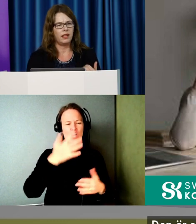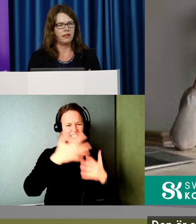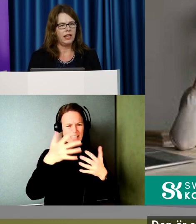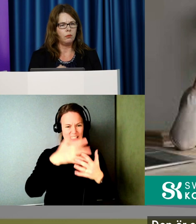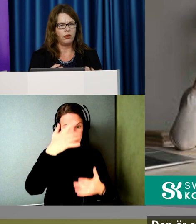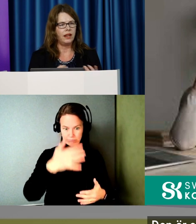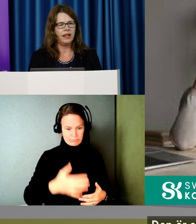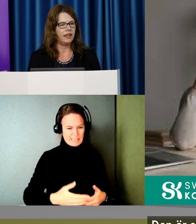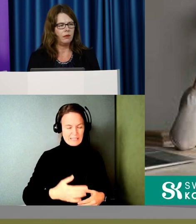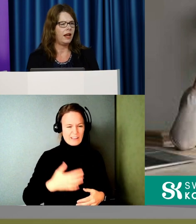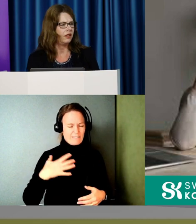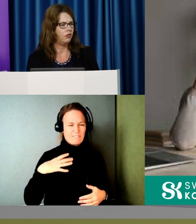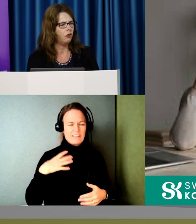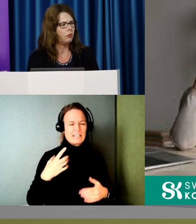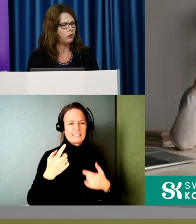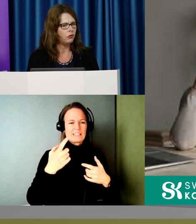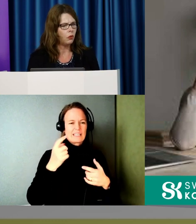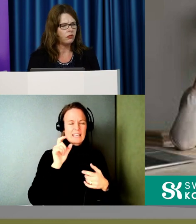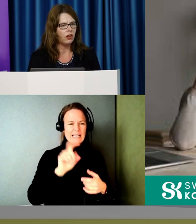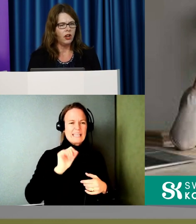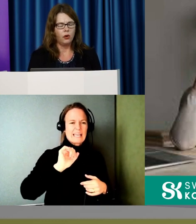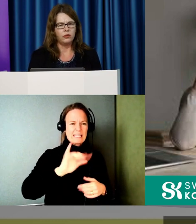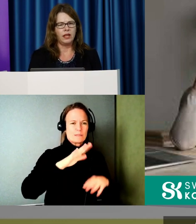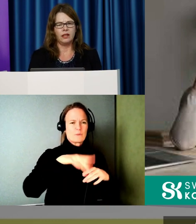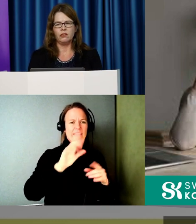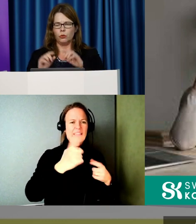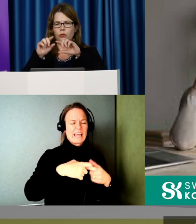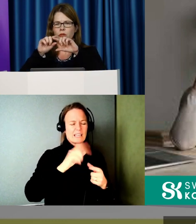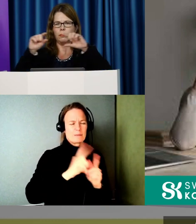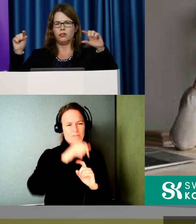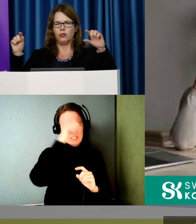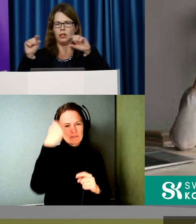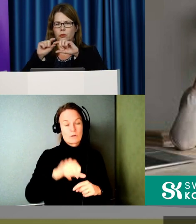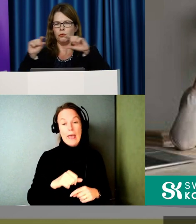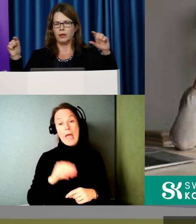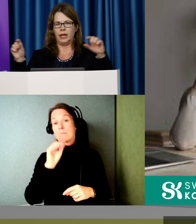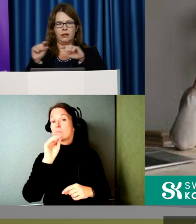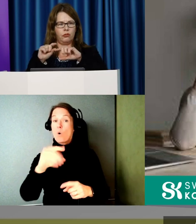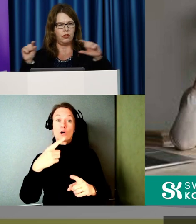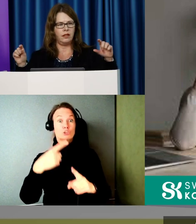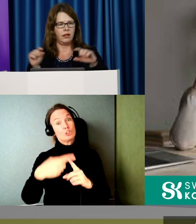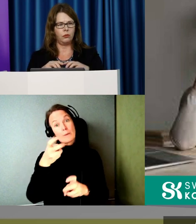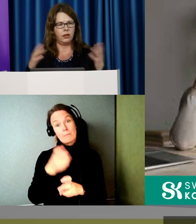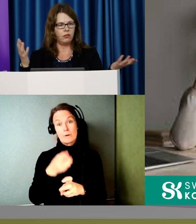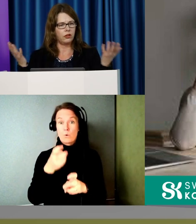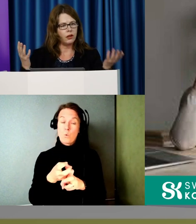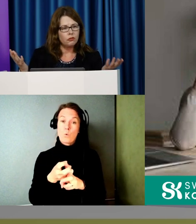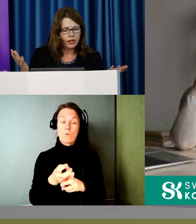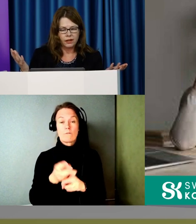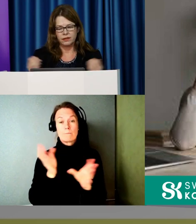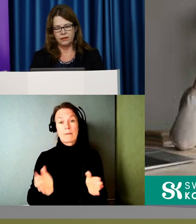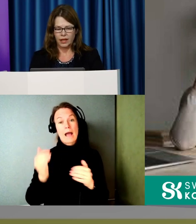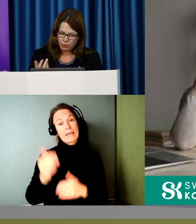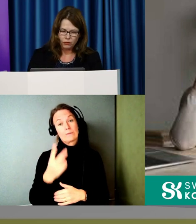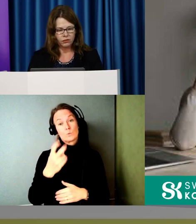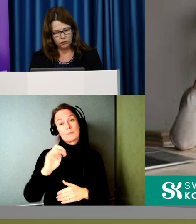inte ens klicka sig in på den här länken. Det blir alldeles för jobbigt och svårt. Och hon tänker, det står ju så himla tydligt provpaket och 29 kronor. Vad kan gå